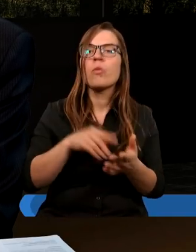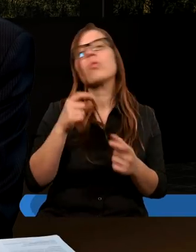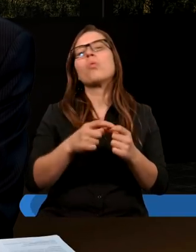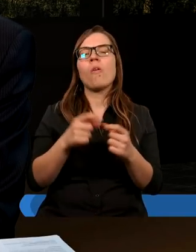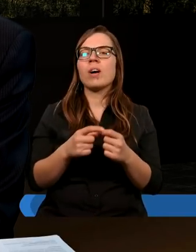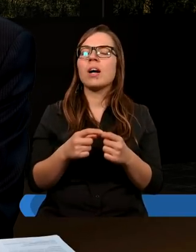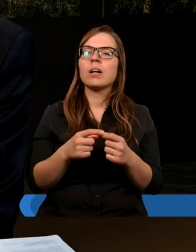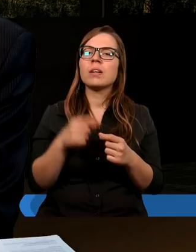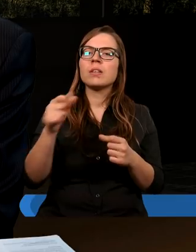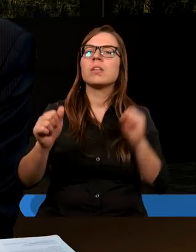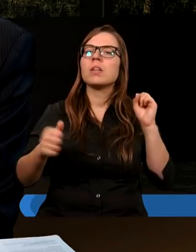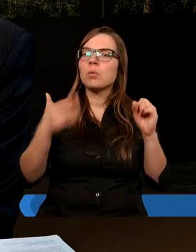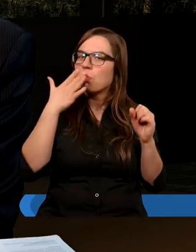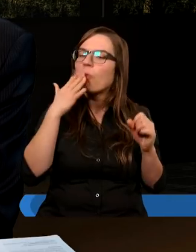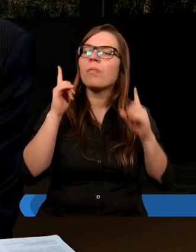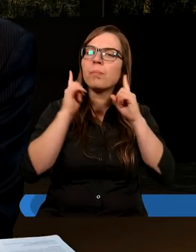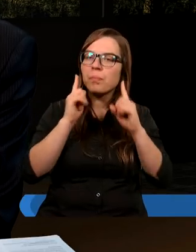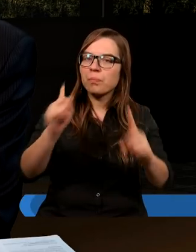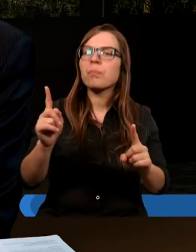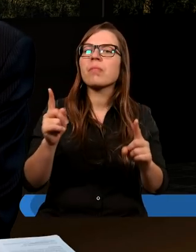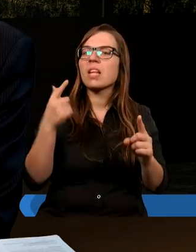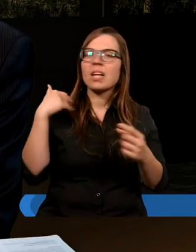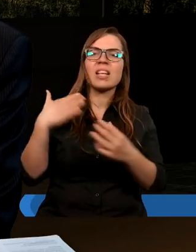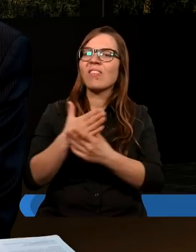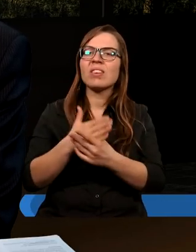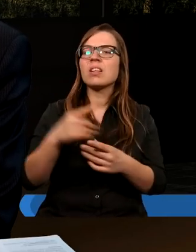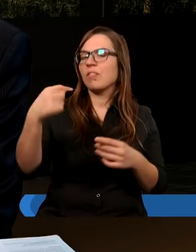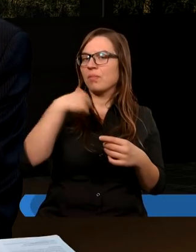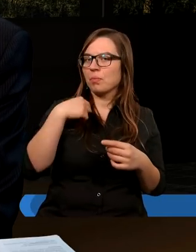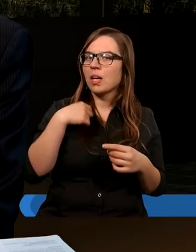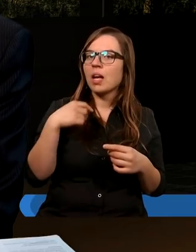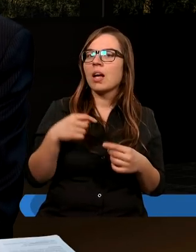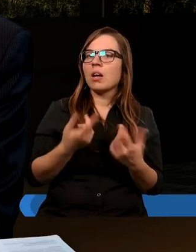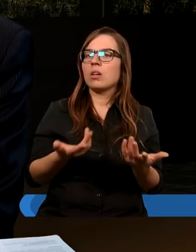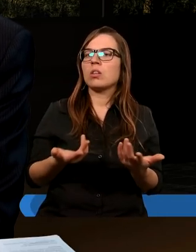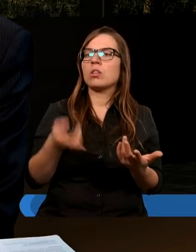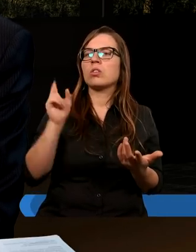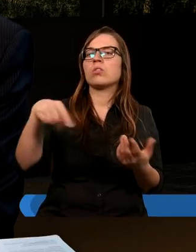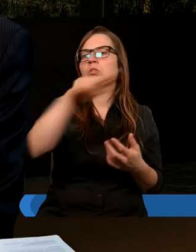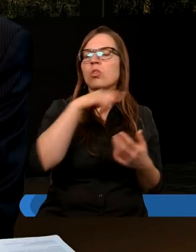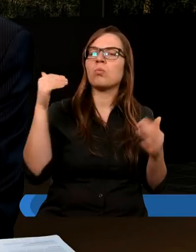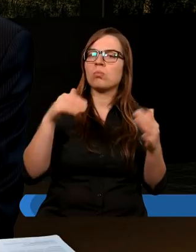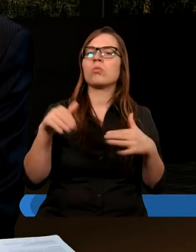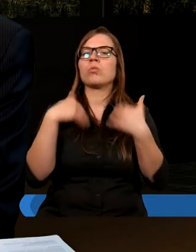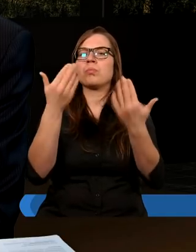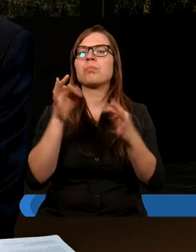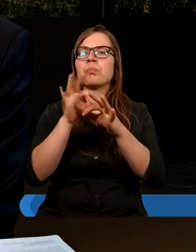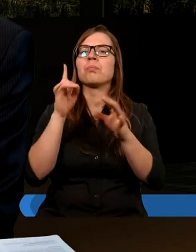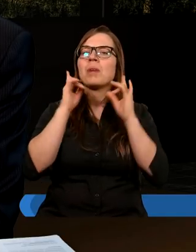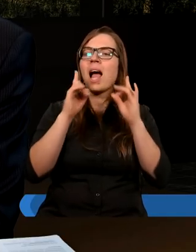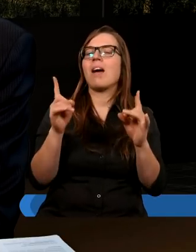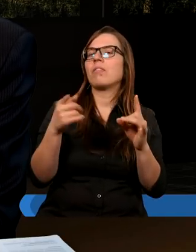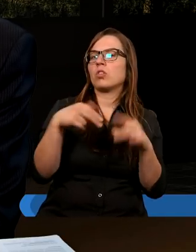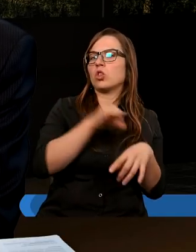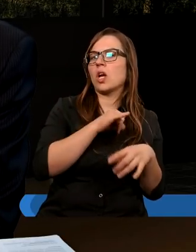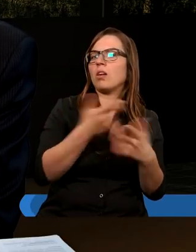samo pytanie. Ponieważ ja mówię prawdę, nie wierzycie mi. Któż z was może mi dowieść grzechu, jeśli mówię